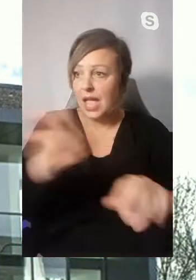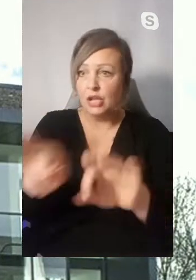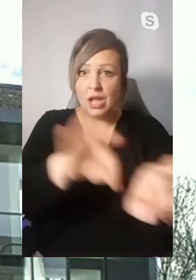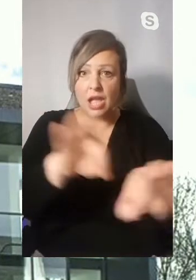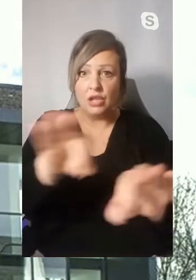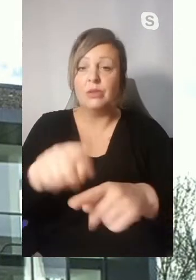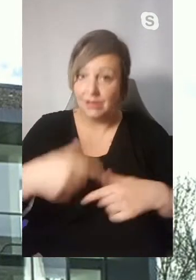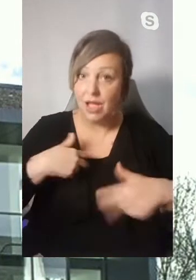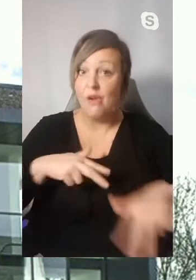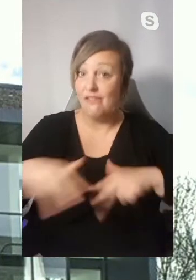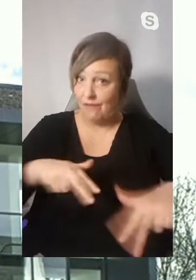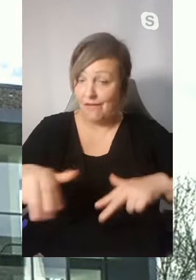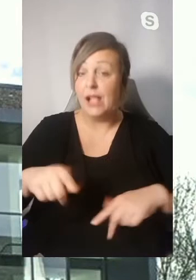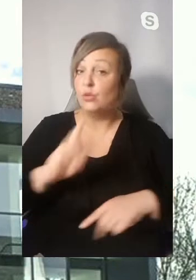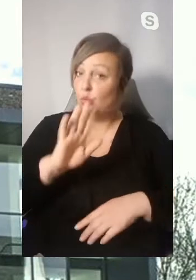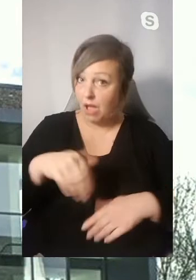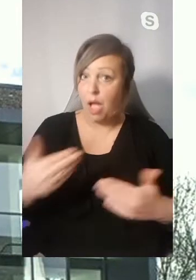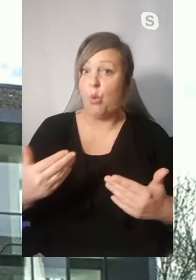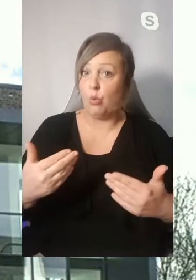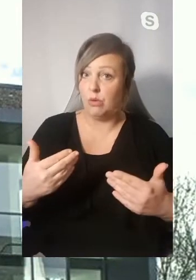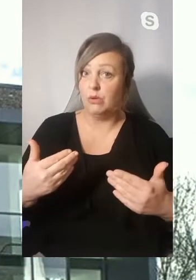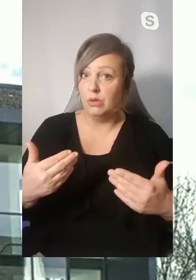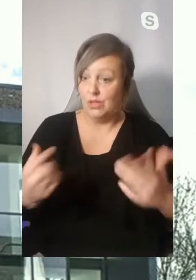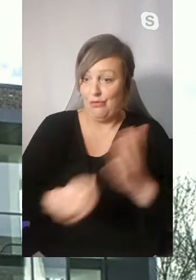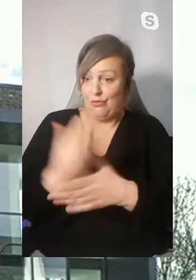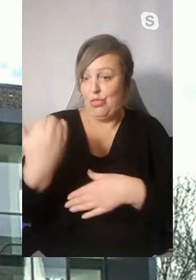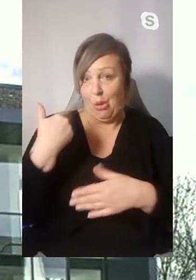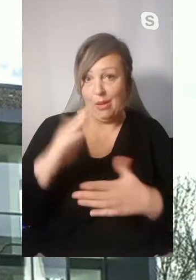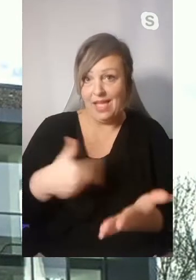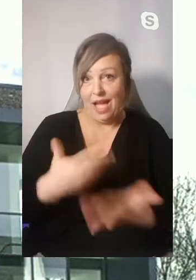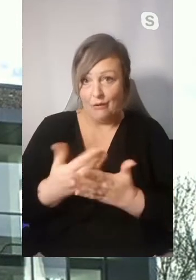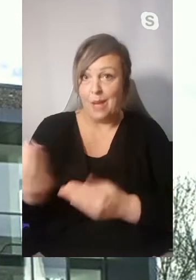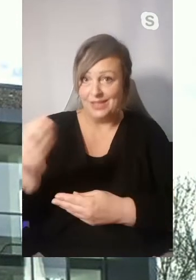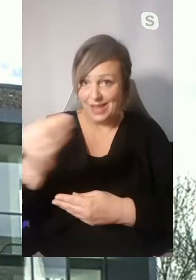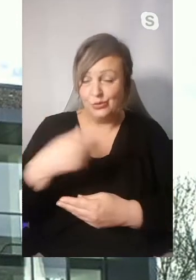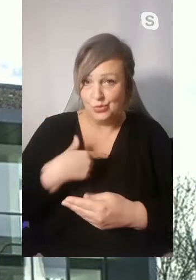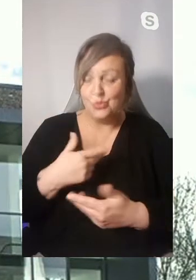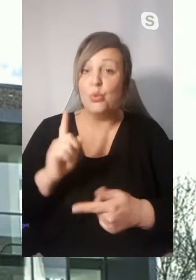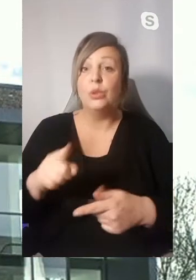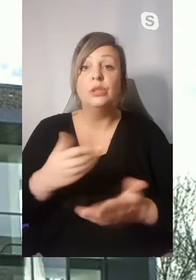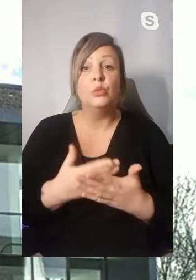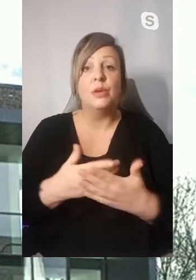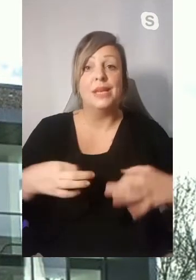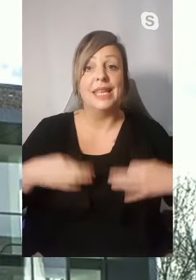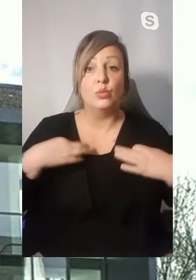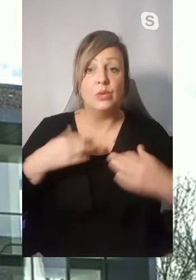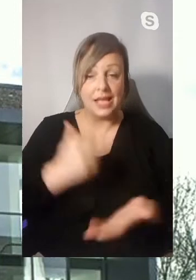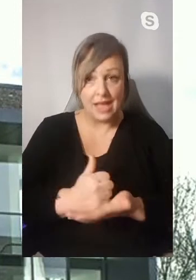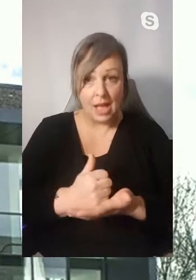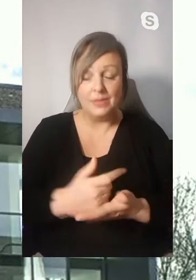ist jetzt nicht in allen Teilen der Verwaltung eine Aufgabe, die da regelmäßig wahrgenommen wird. Und wir haben zum Beispiel das